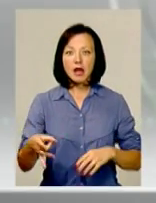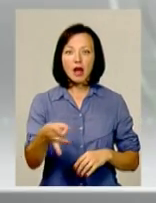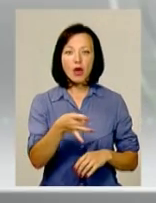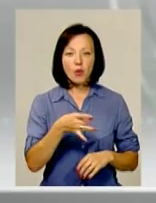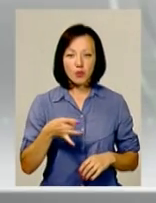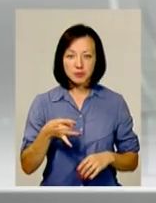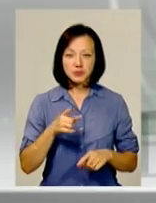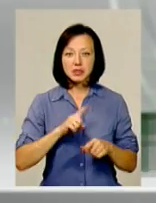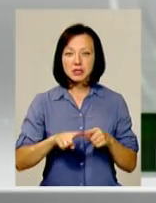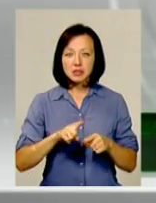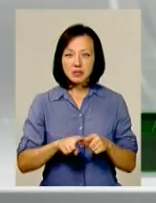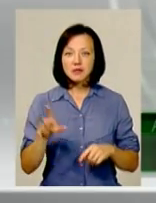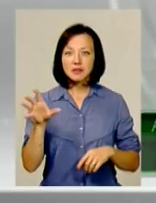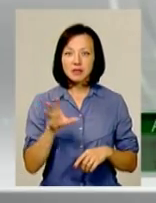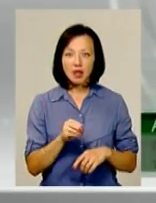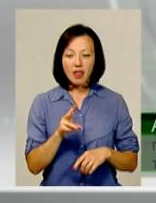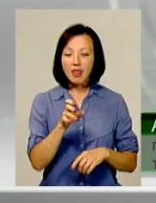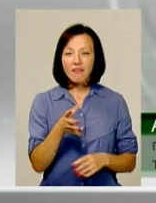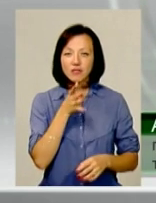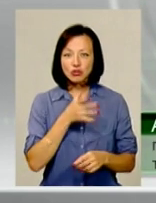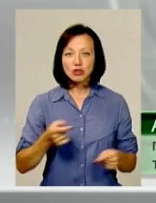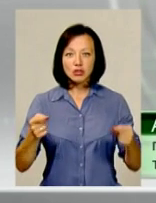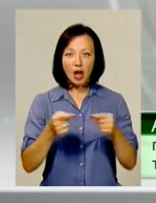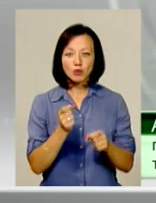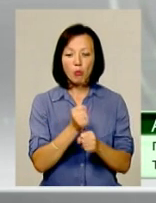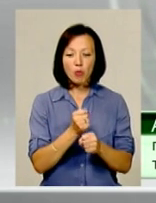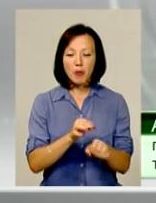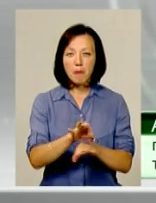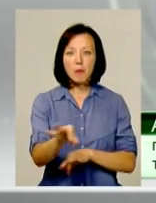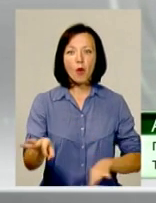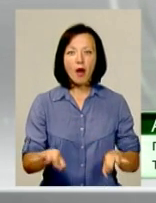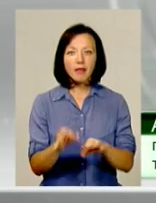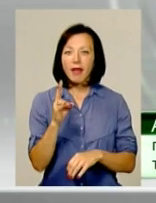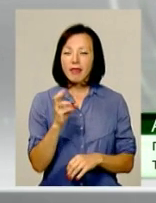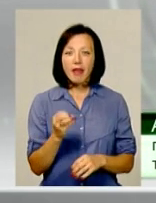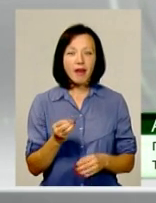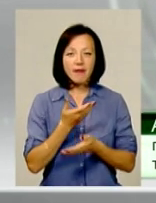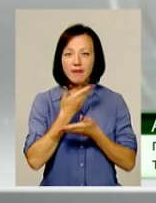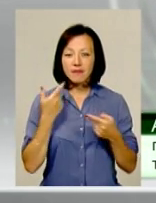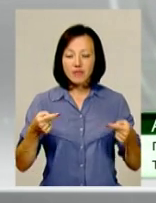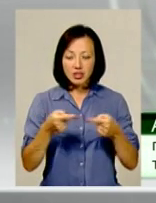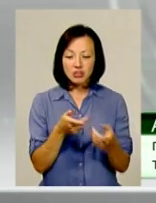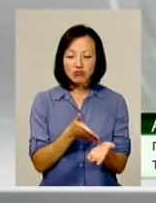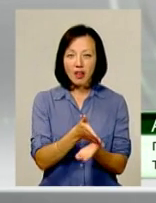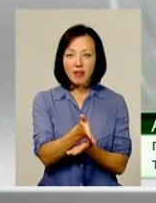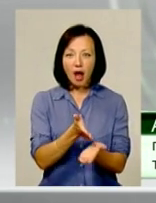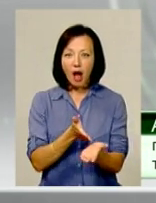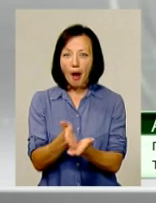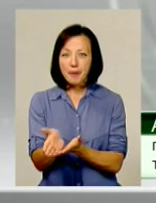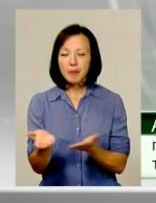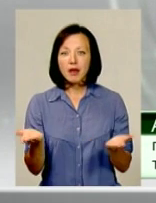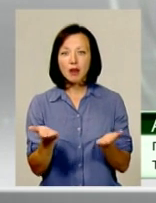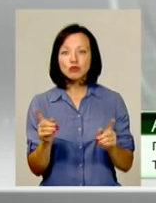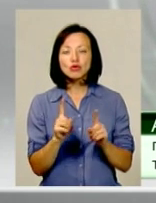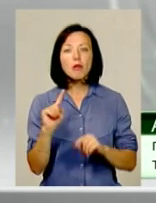Скоріше всього, що вони невчасно поробили проєкти. Не визначили напрямки, по яких їм те,